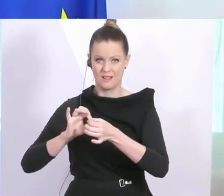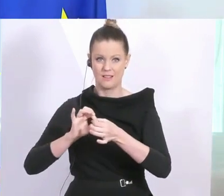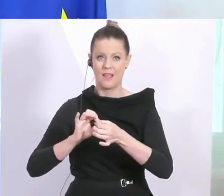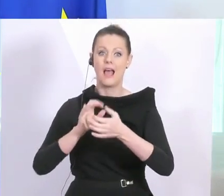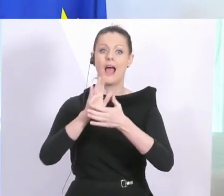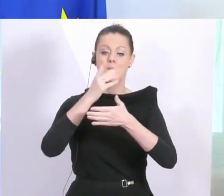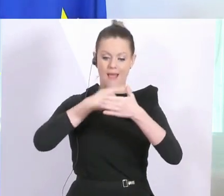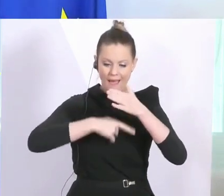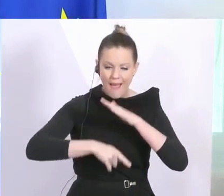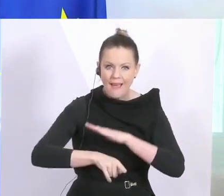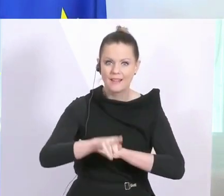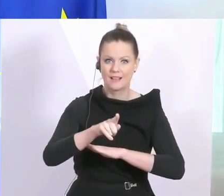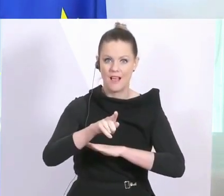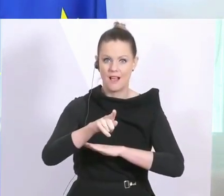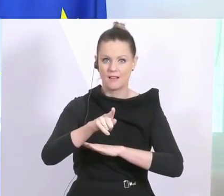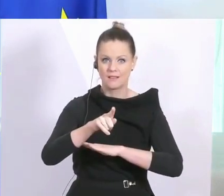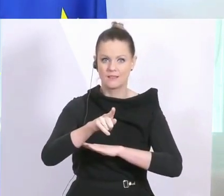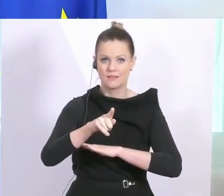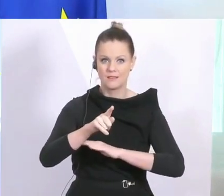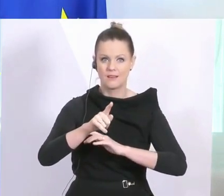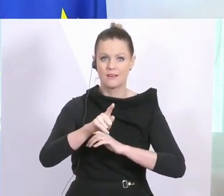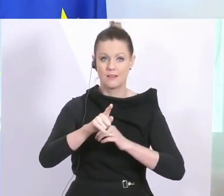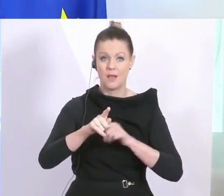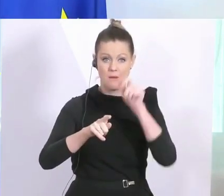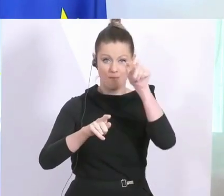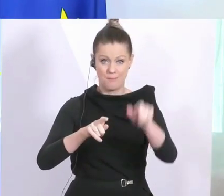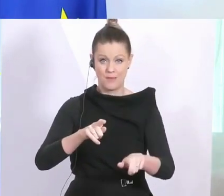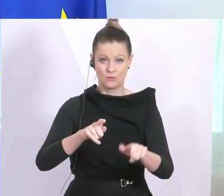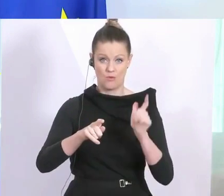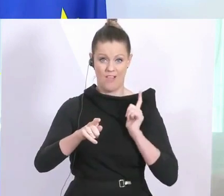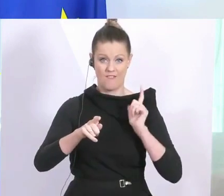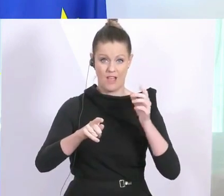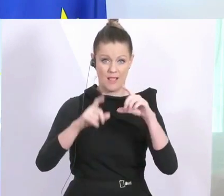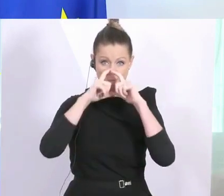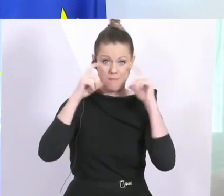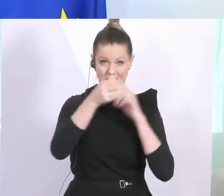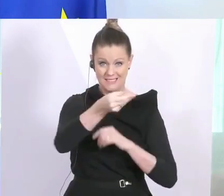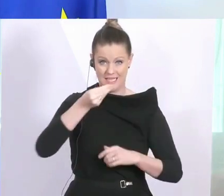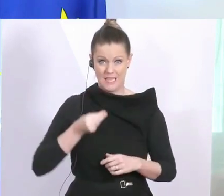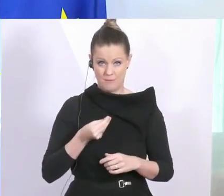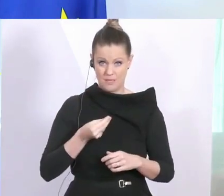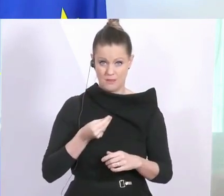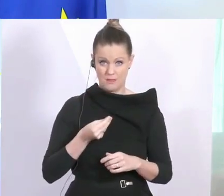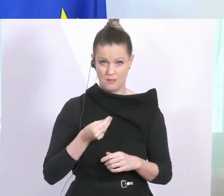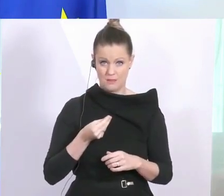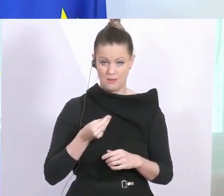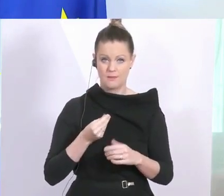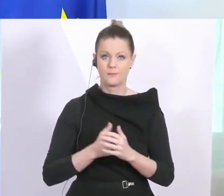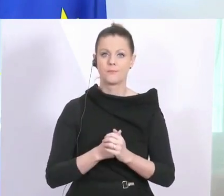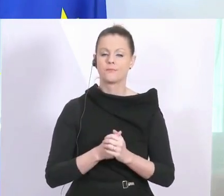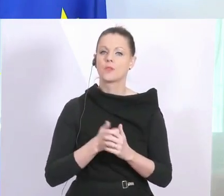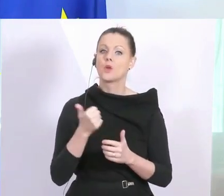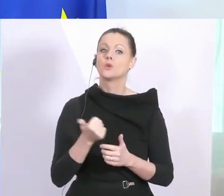jedem, der einkaufen geht, eine solche Maske zu übergeben. Ab dem Zeitpunkt, wo diese Masken vor den